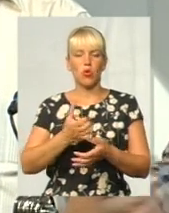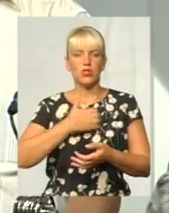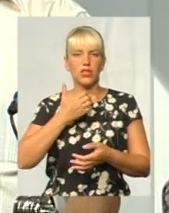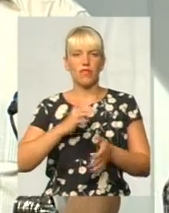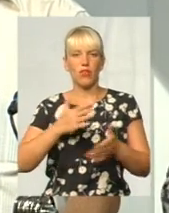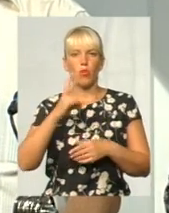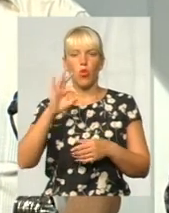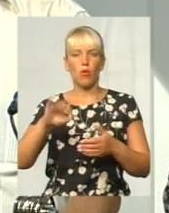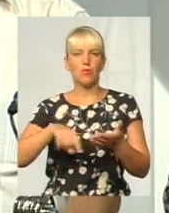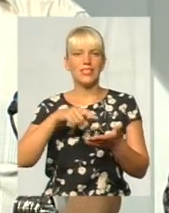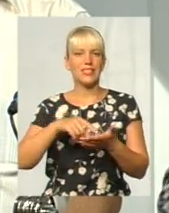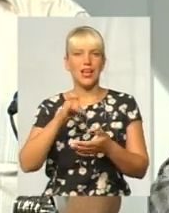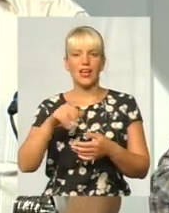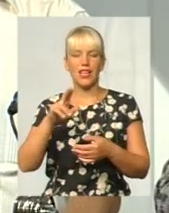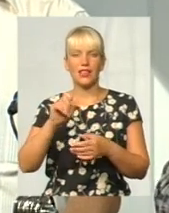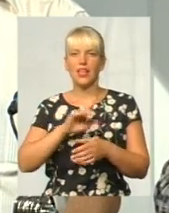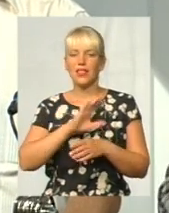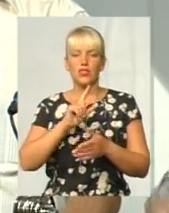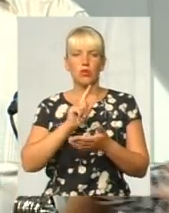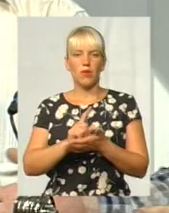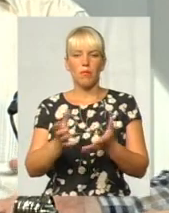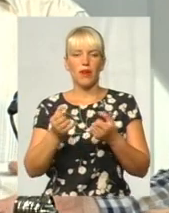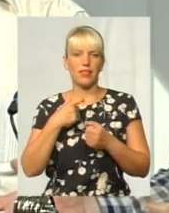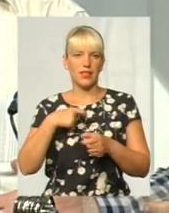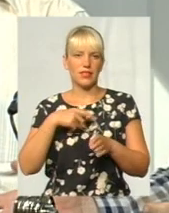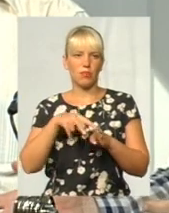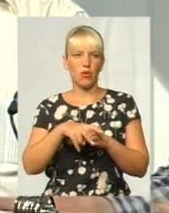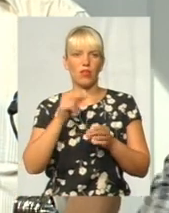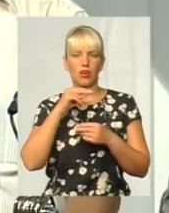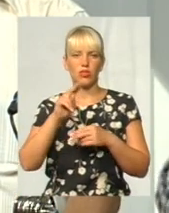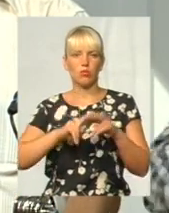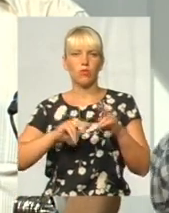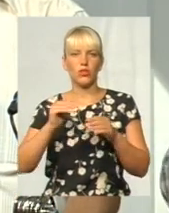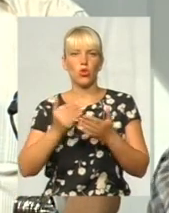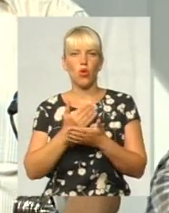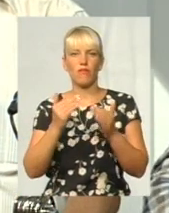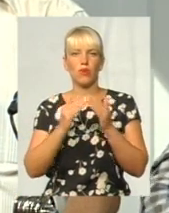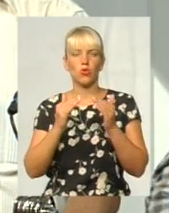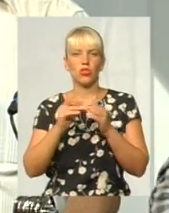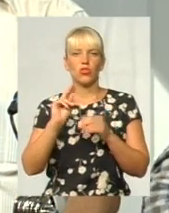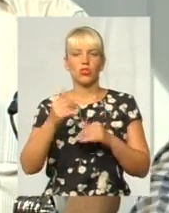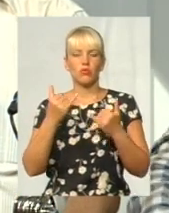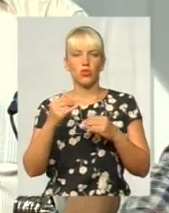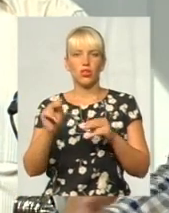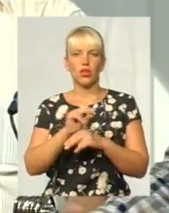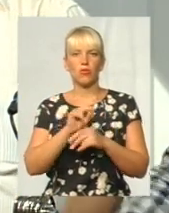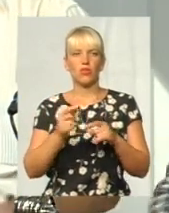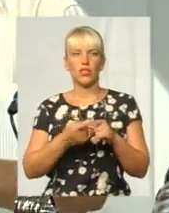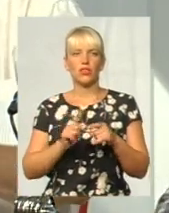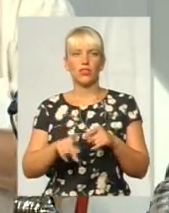Але міська рада не зобов'язана брати на себе повний тягарь, тому що краще, побудувати новий будинок, ніж сьогодні ремонтувати тих, хто